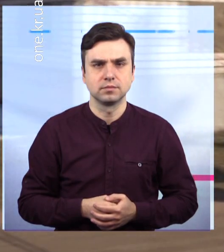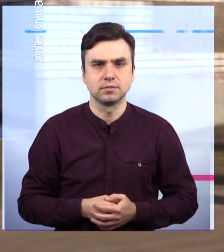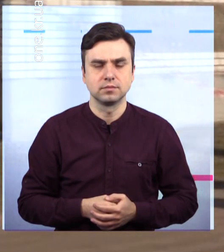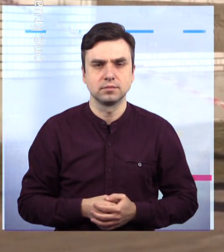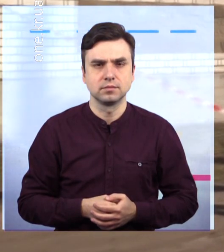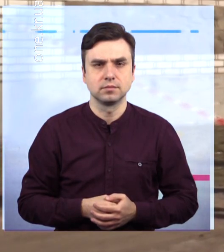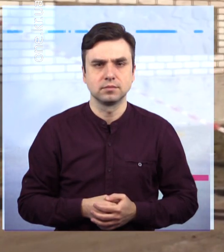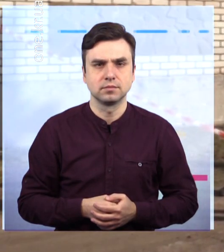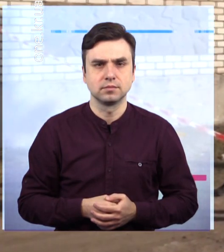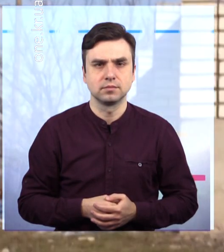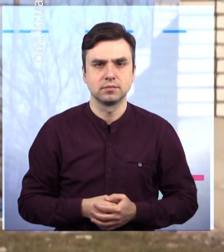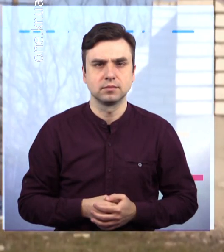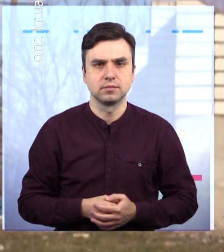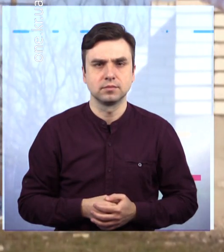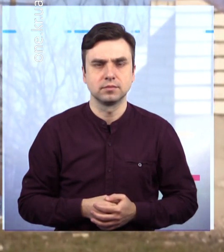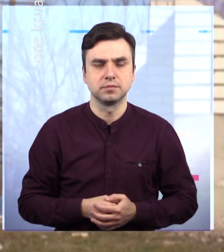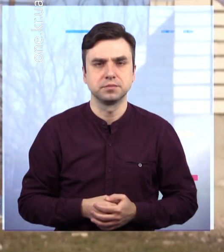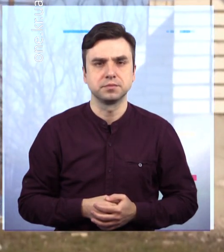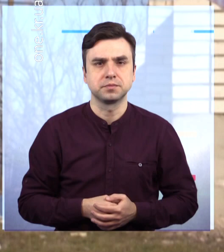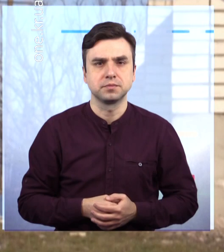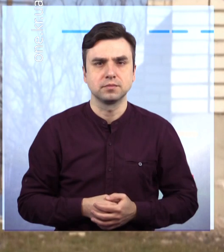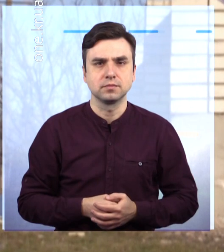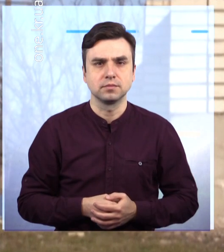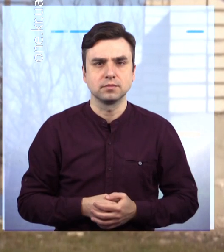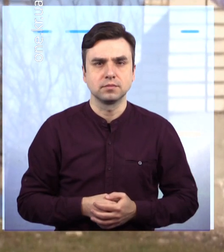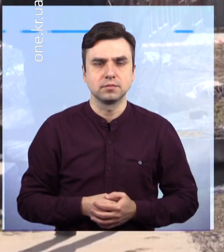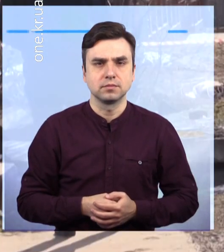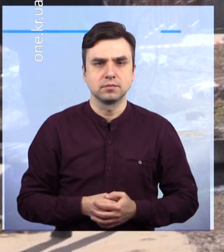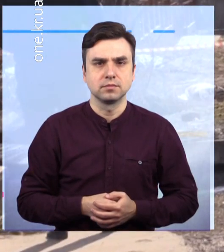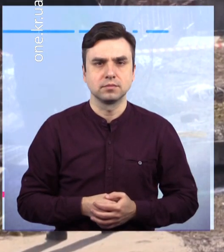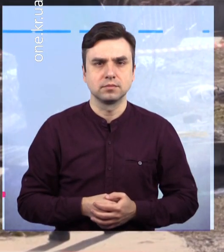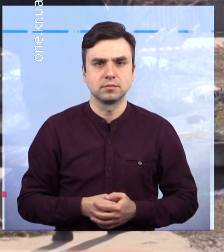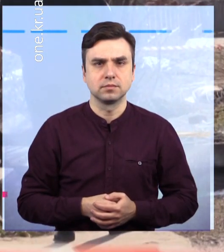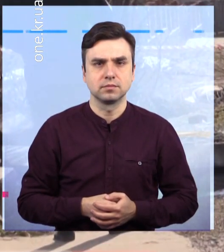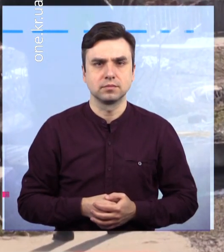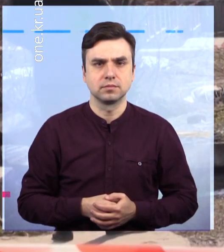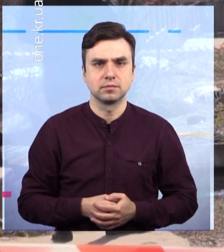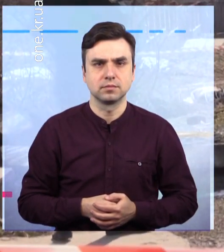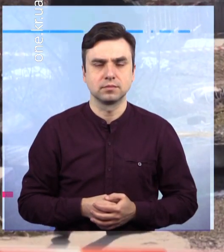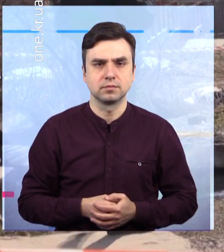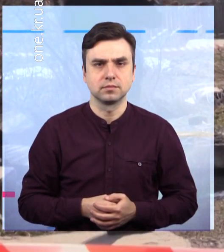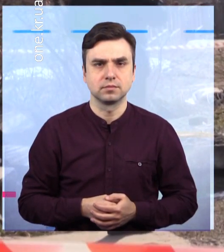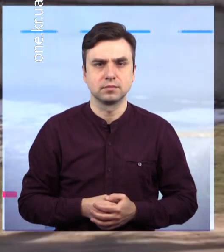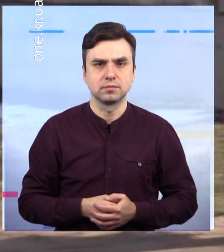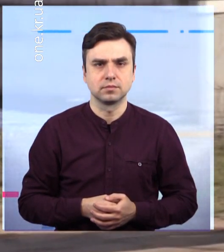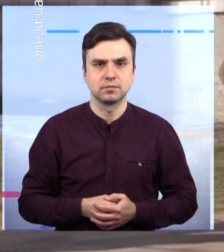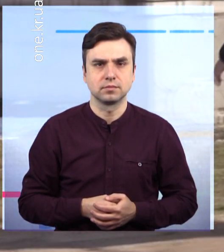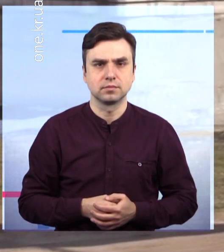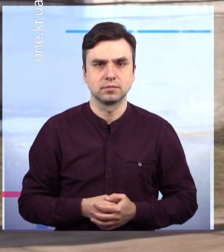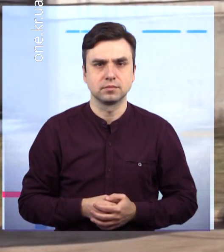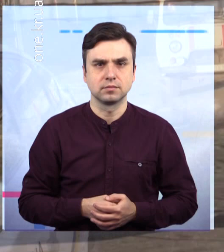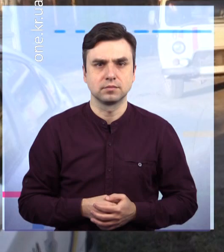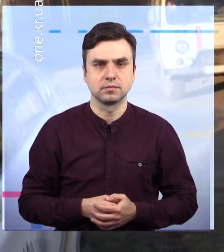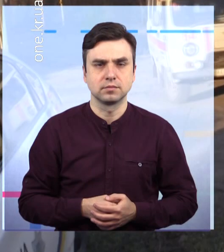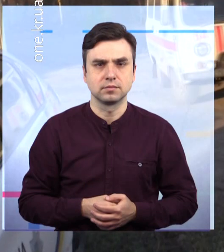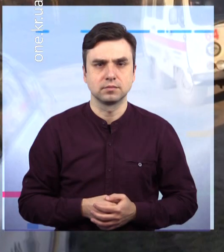Через резонанс у місті ввели план «Сирену». Правоохоронці розшукують вбивцю та з'ясовують усі причини і обставини злочину.